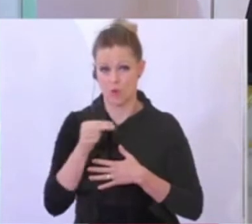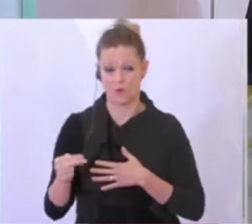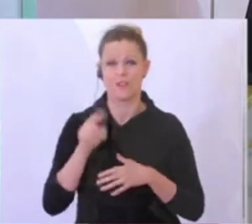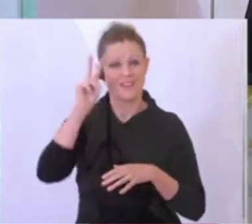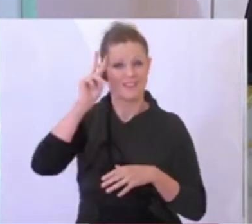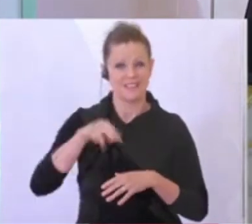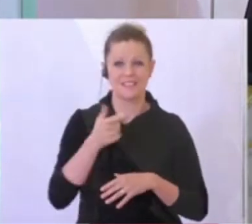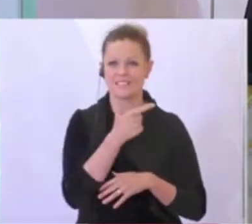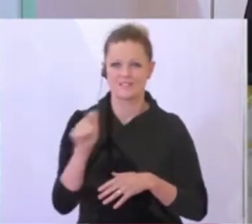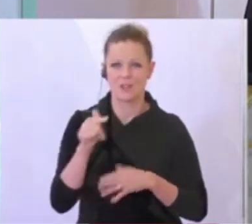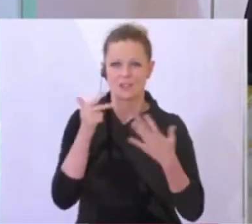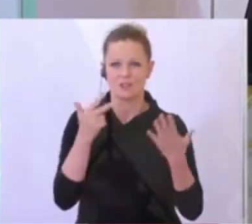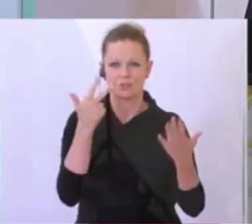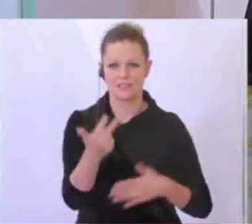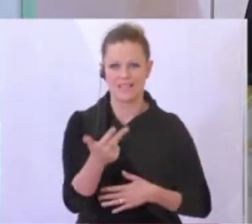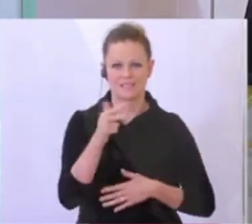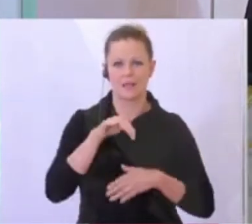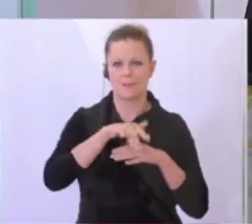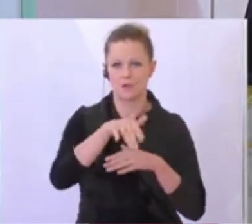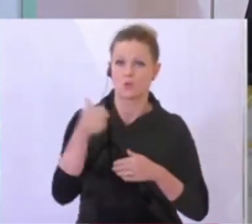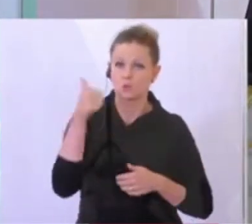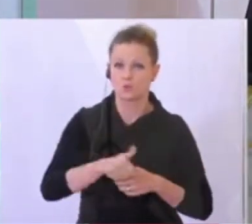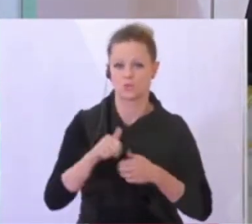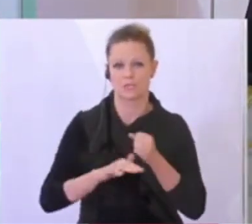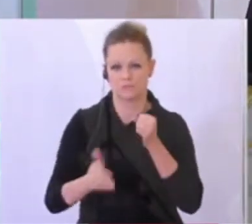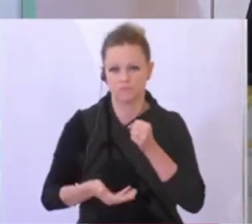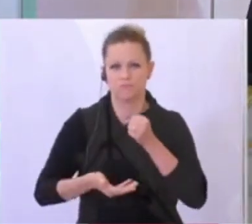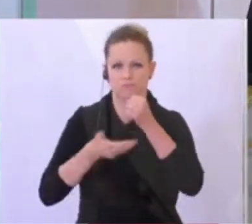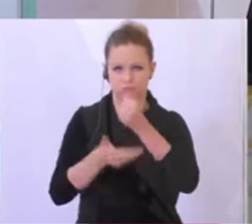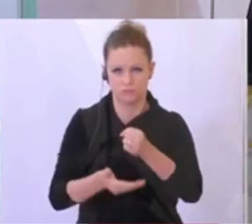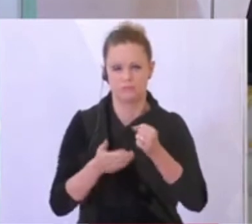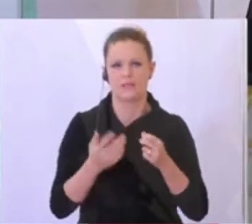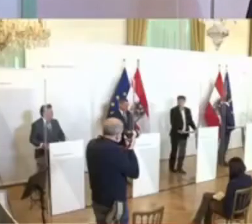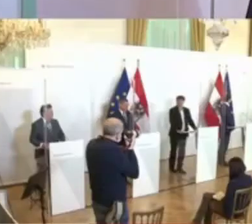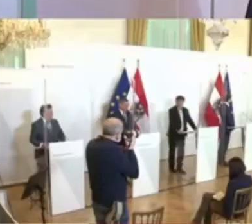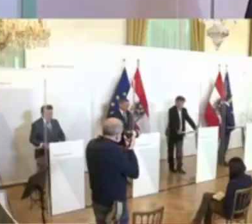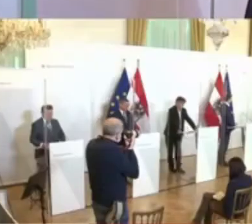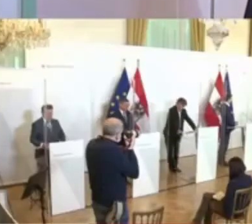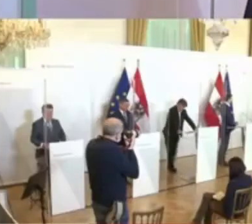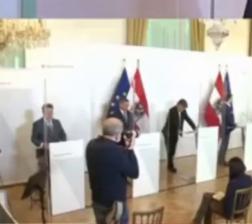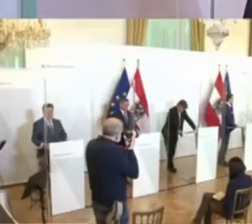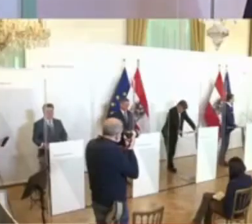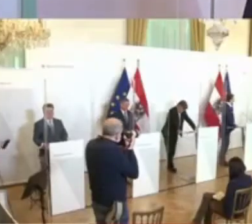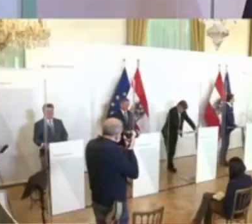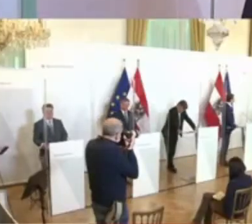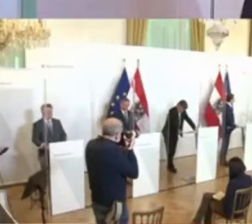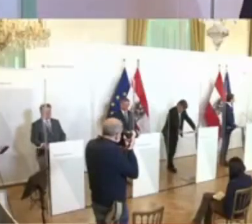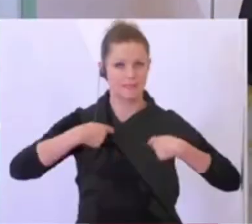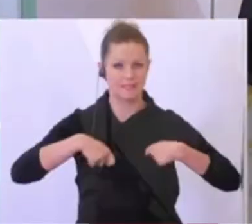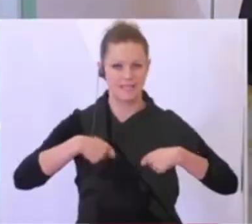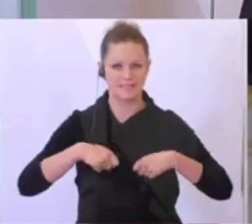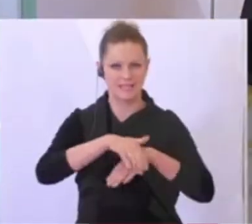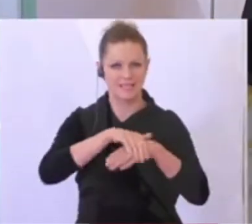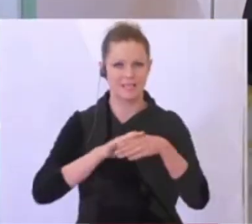238 Millionen Euro zusätzliche Mittel für Investitionen. Vielen Dank. Vielen Dank, Finanzminister. Herr Präsident des